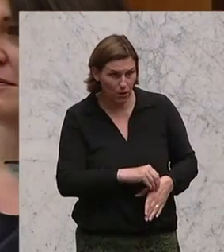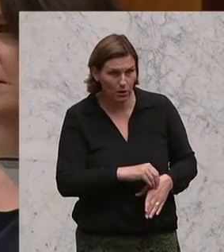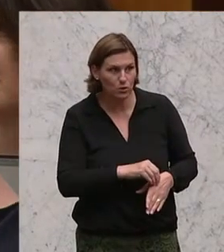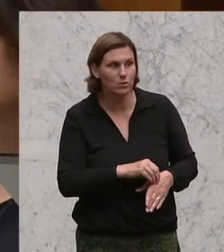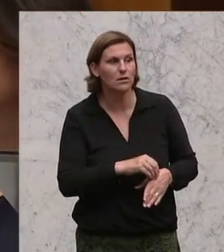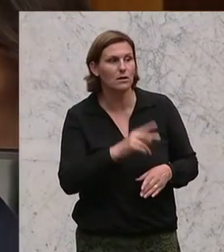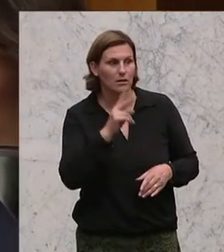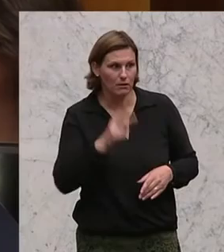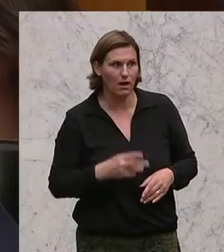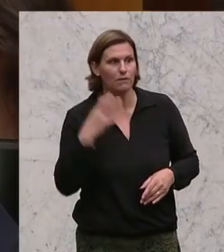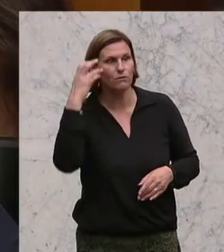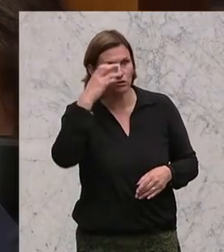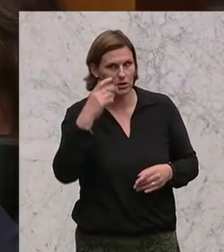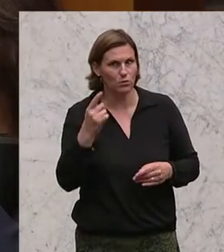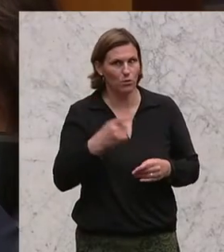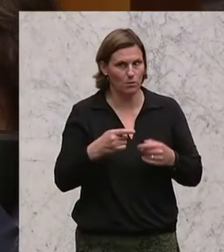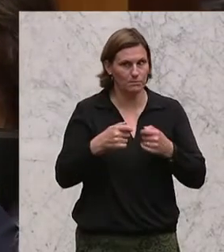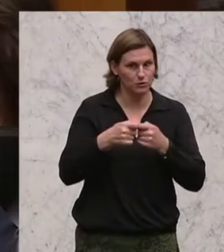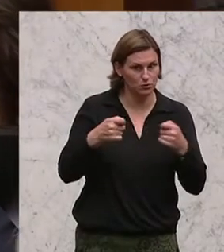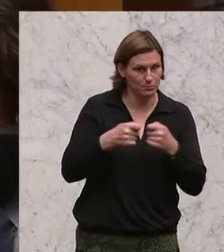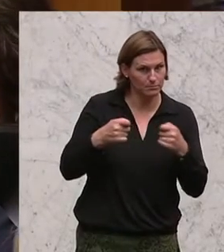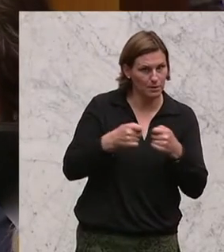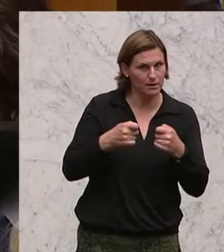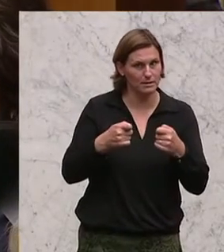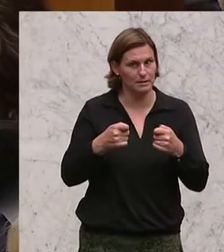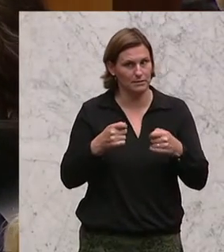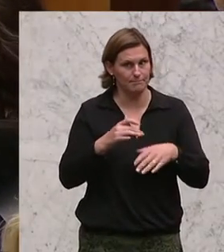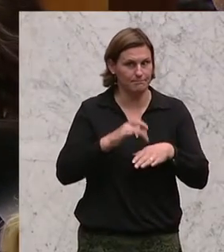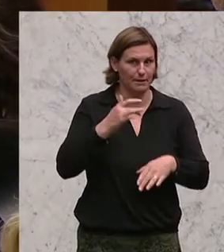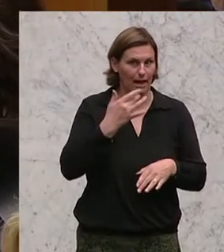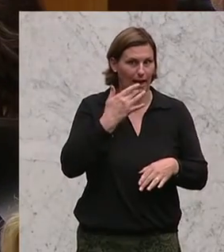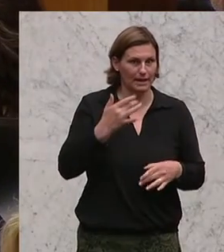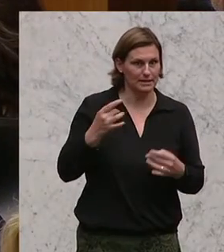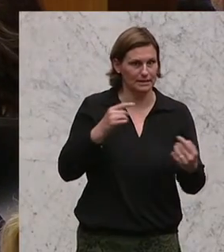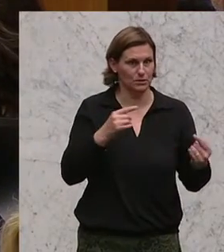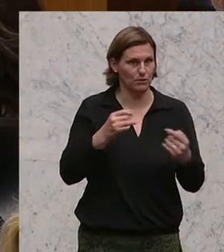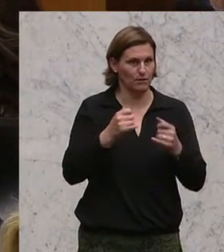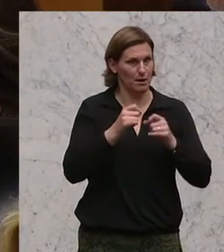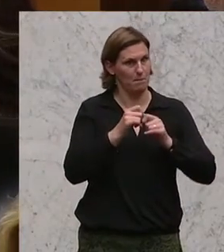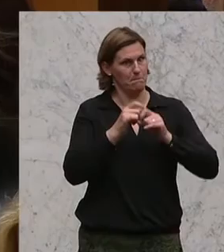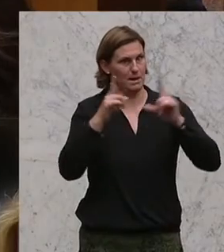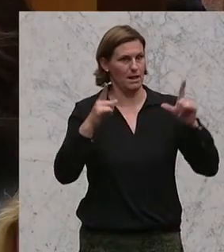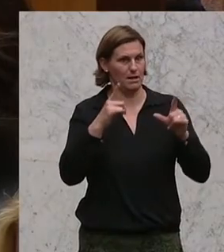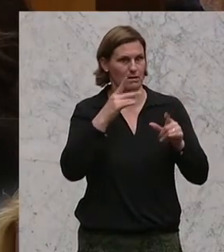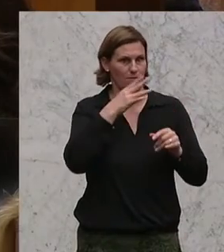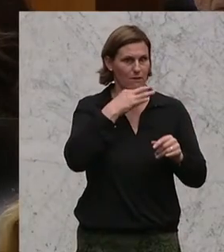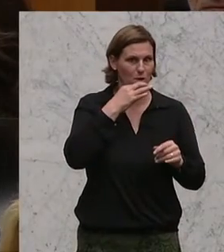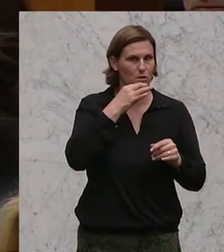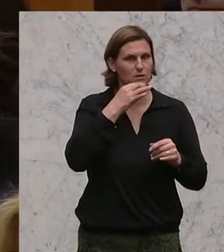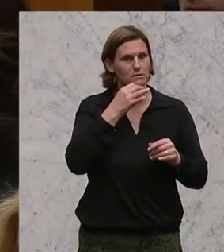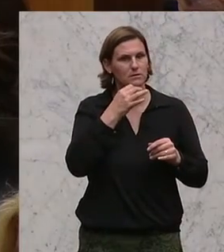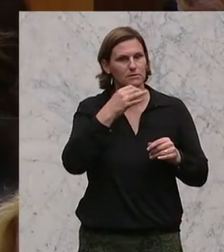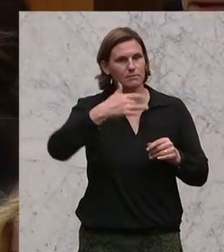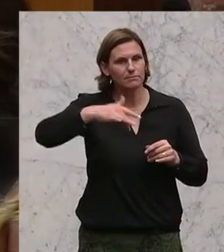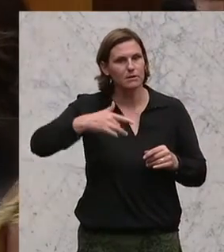kann ich mir vorstellen, dass wir hier hitzige, spannende Diskussionen führen werden über das Bild der Frau, das die einzelnen Parteien haben, wo es den Frauen als Wählerinnen